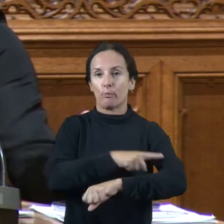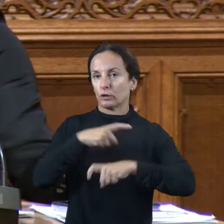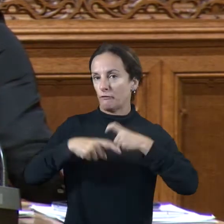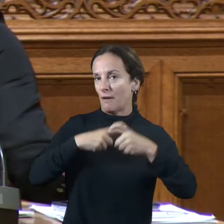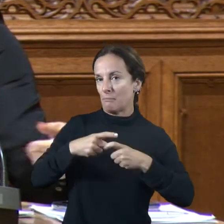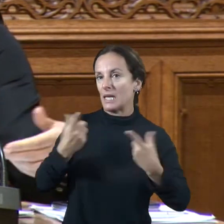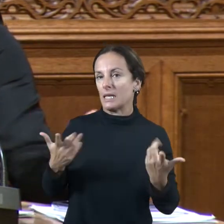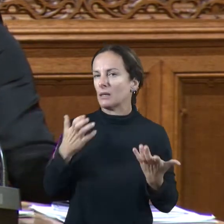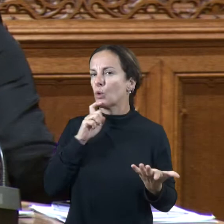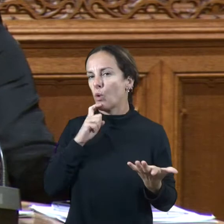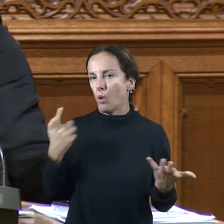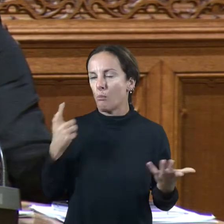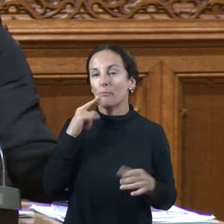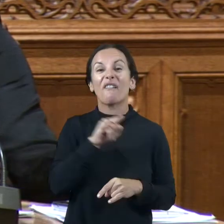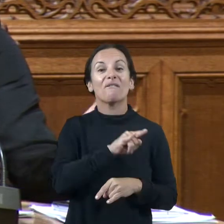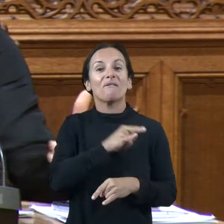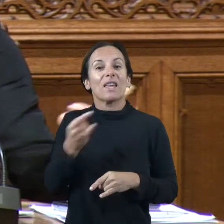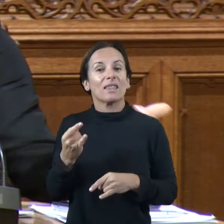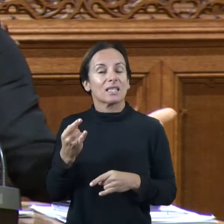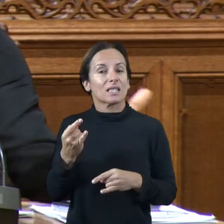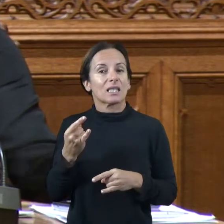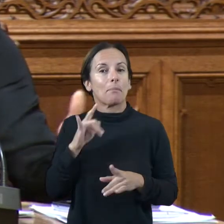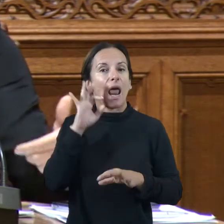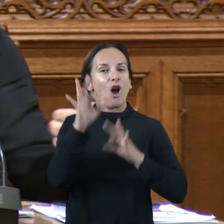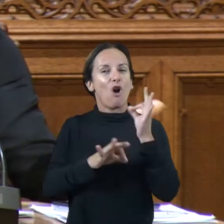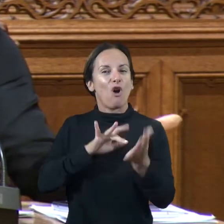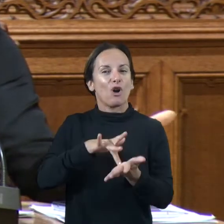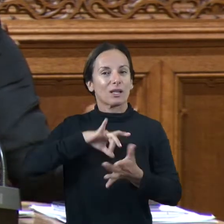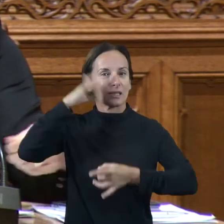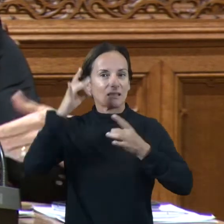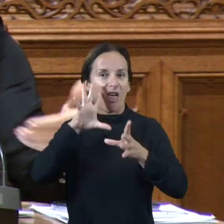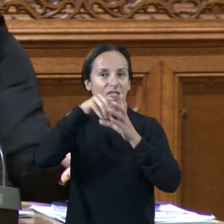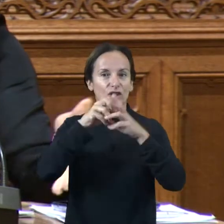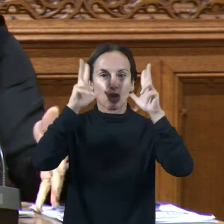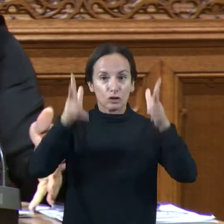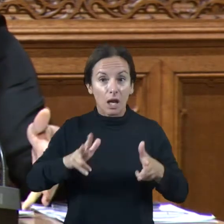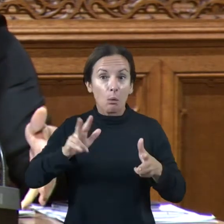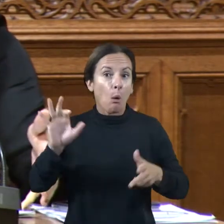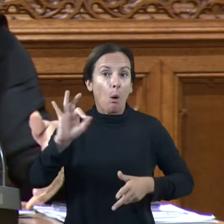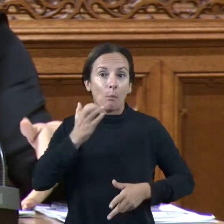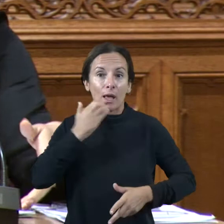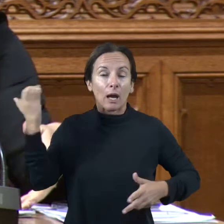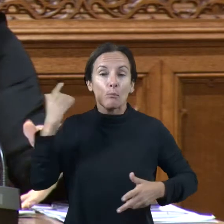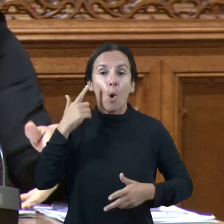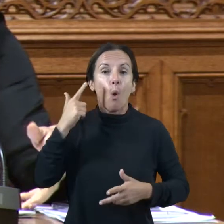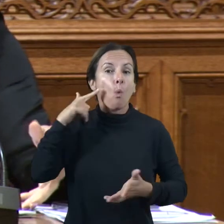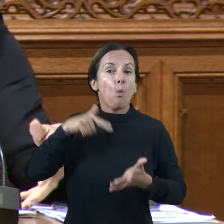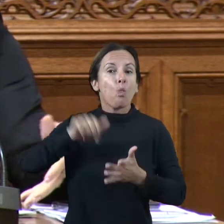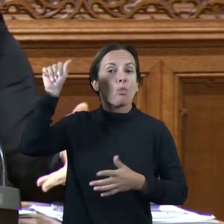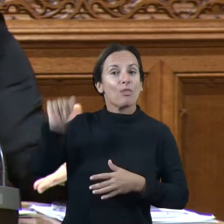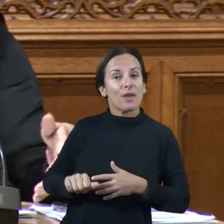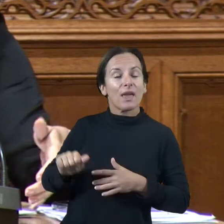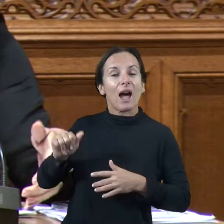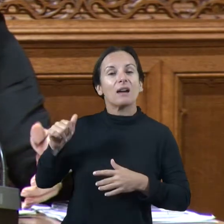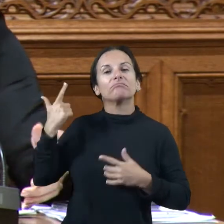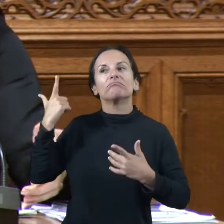organitzem des de cap de setmanes el verç fins a cap de setmanes a hotels i fins a jornades puntuals d'un dia també en